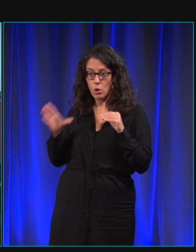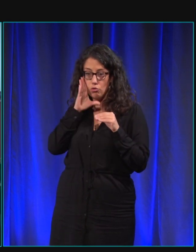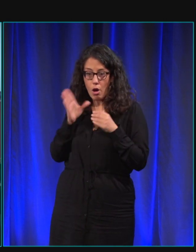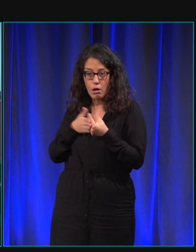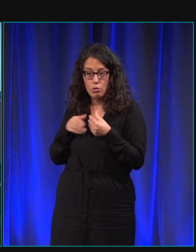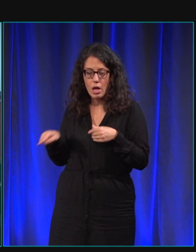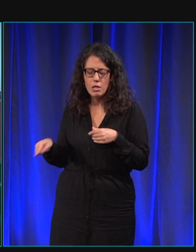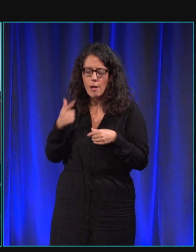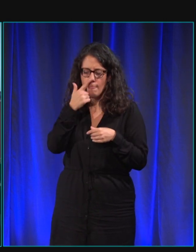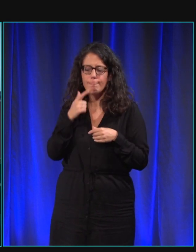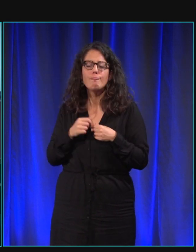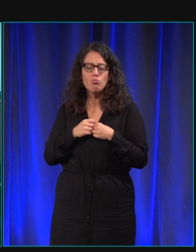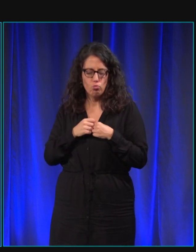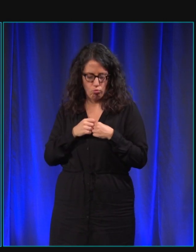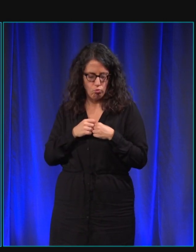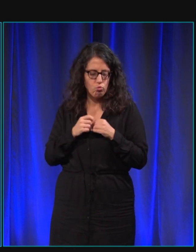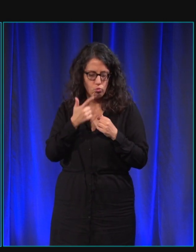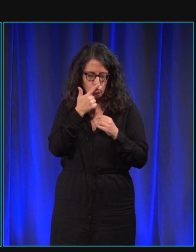et puis après c'est vrai que